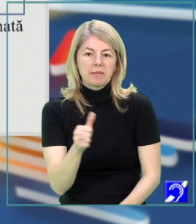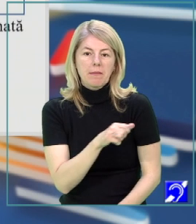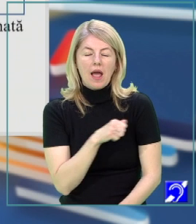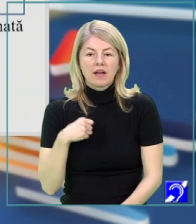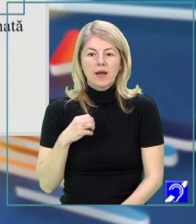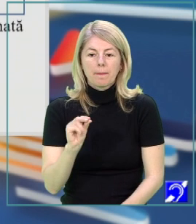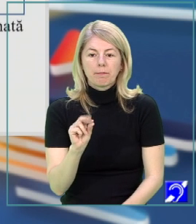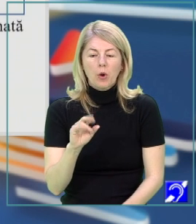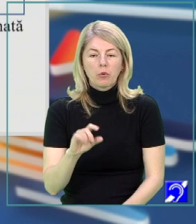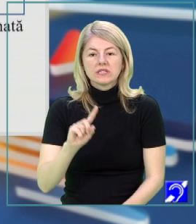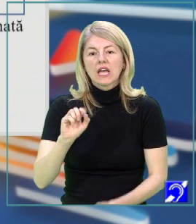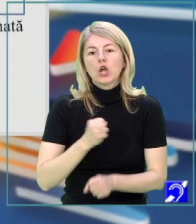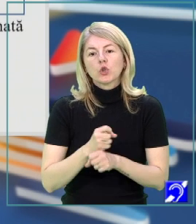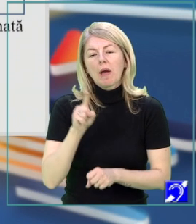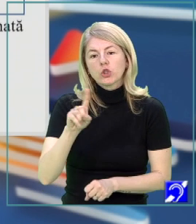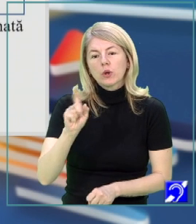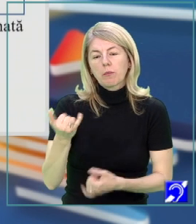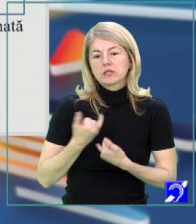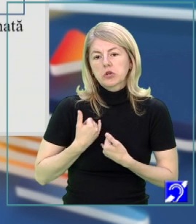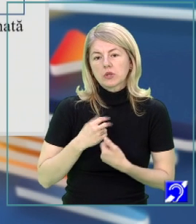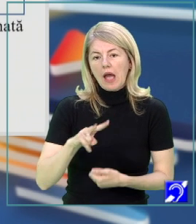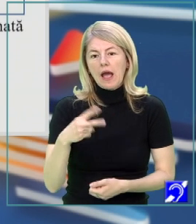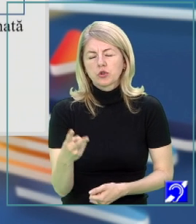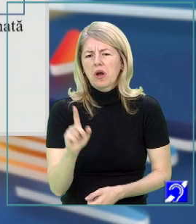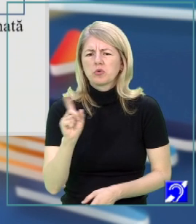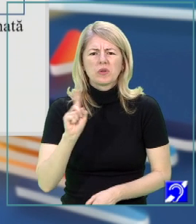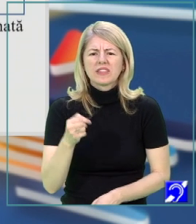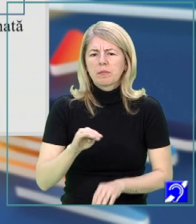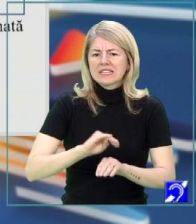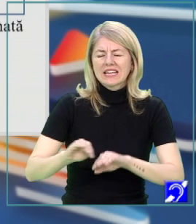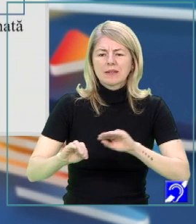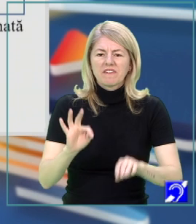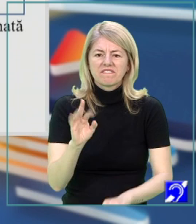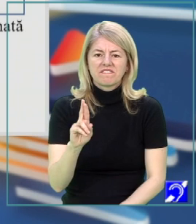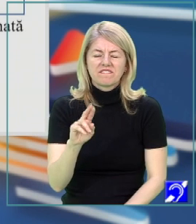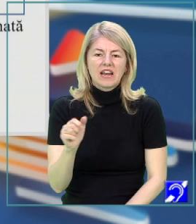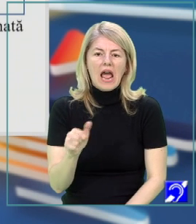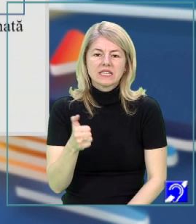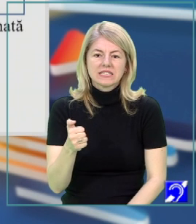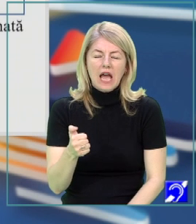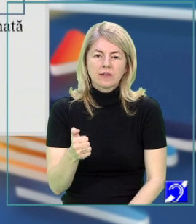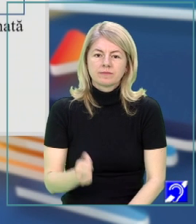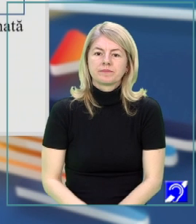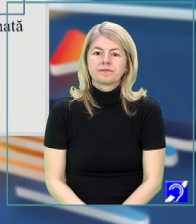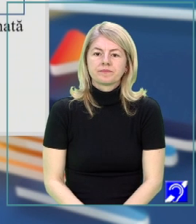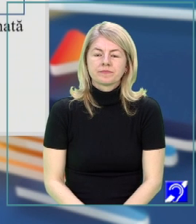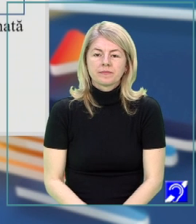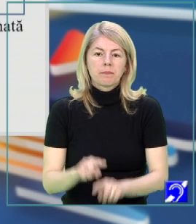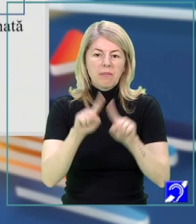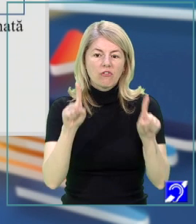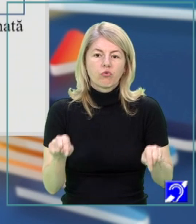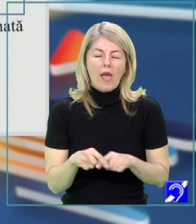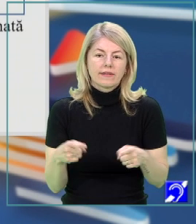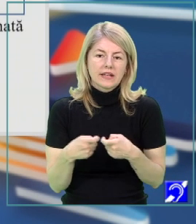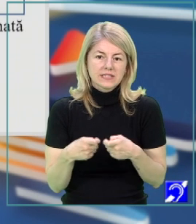numai tu îl poți ajuta. Nu trebuie să despărțiți fraza pe subiectul, pe foaia de examen. Fac